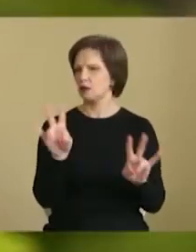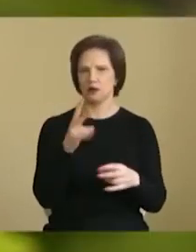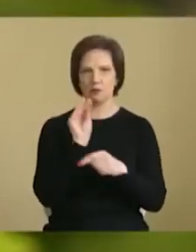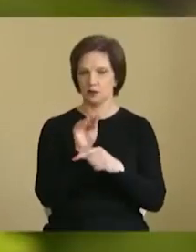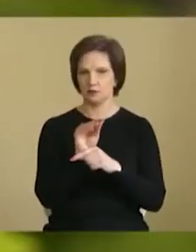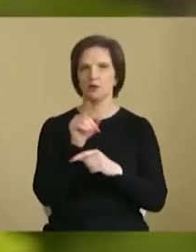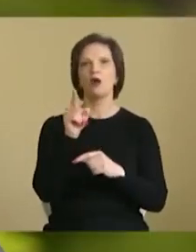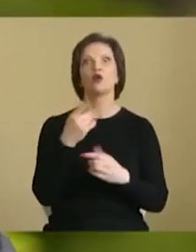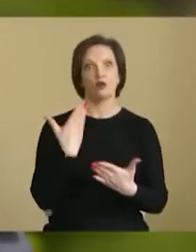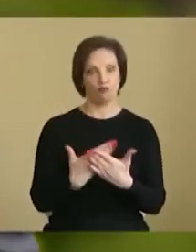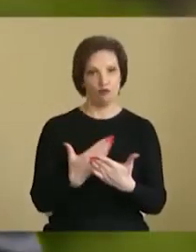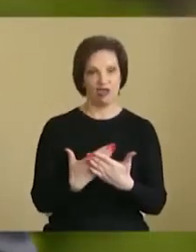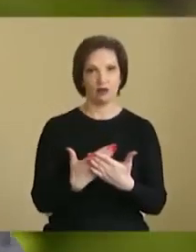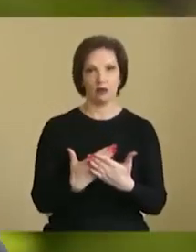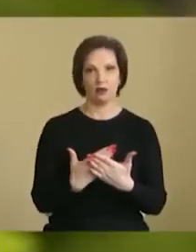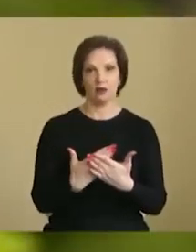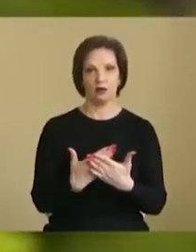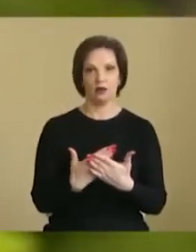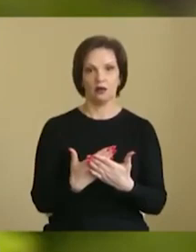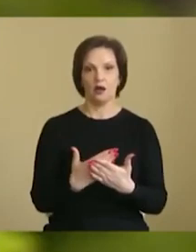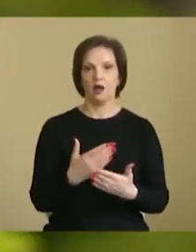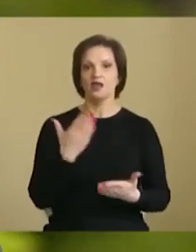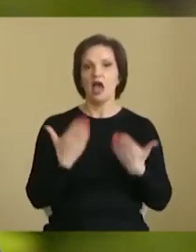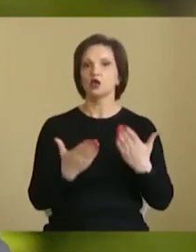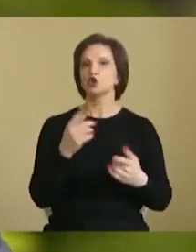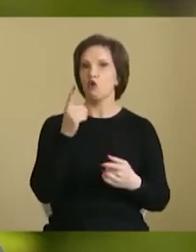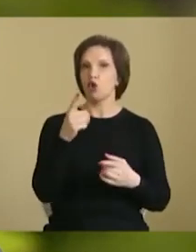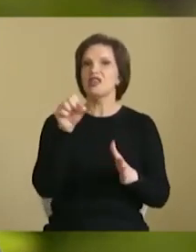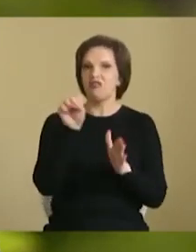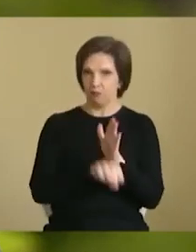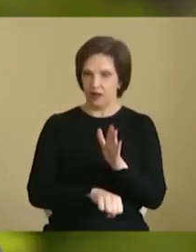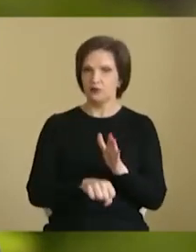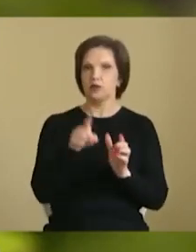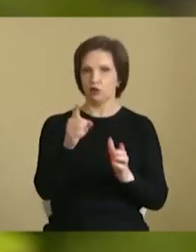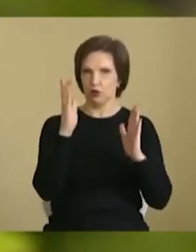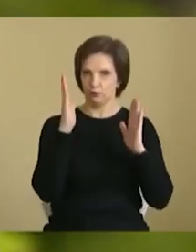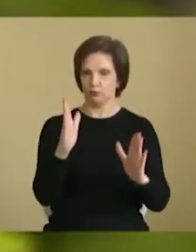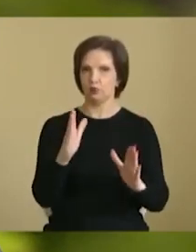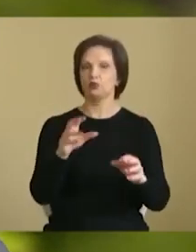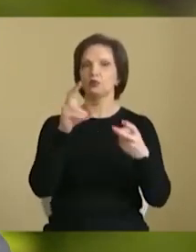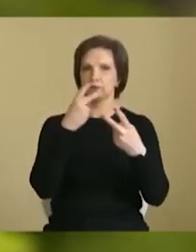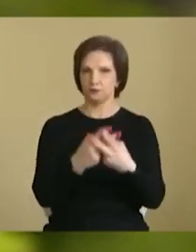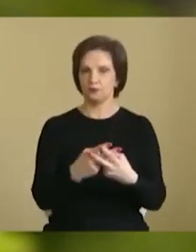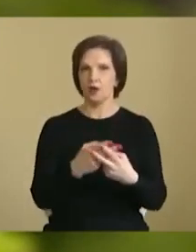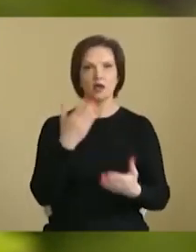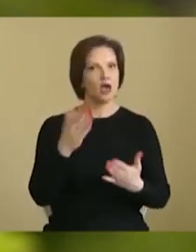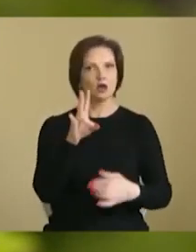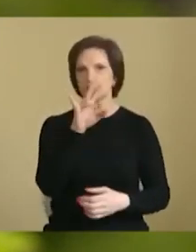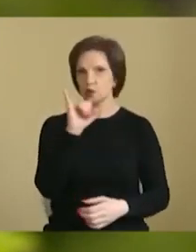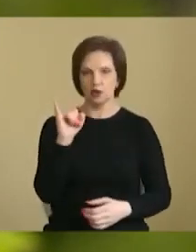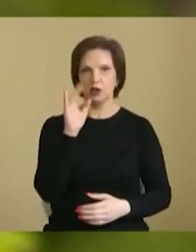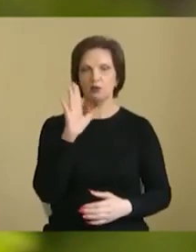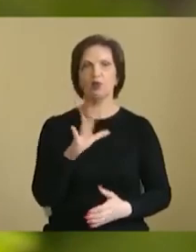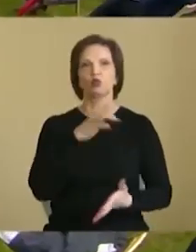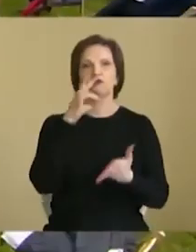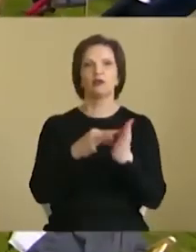вони ймовірні вбивці. Якщо вони вбивці, вони й сядуть в тюрьму. Якщо ні, то будуть нести відповідальність ті